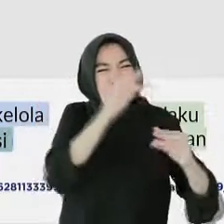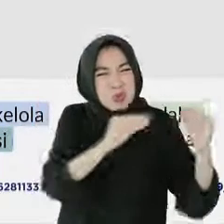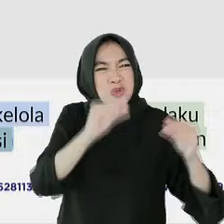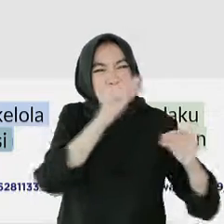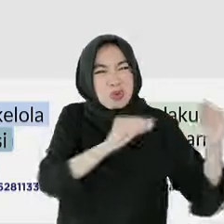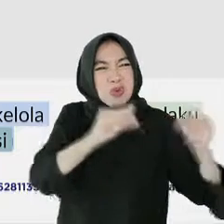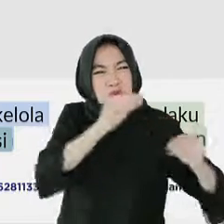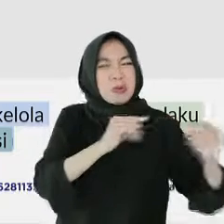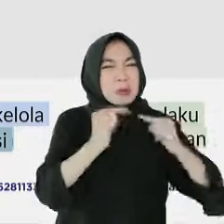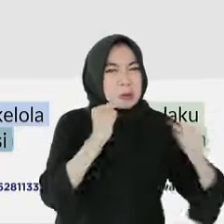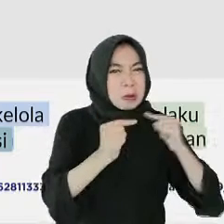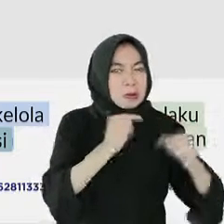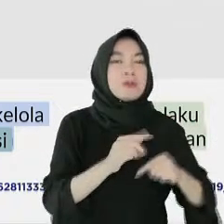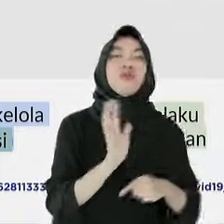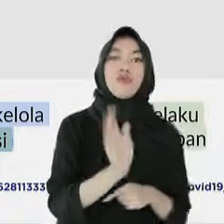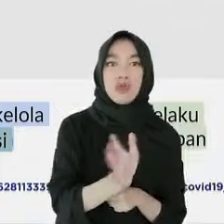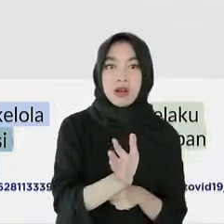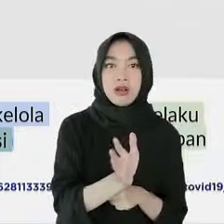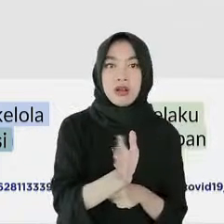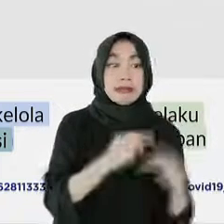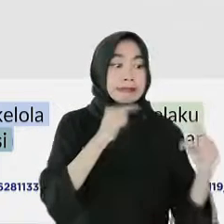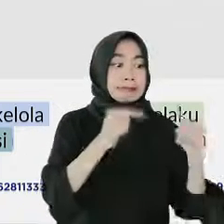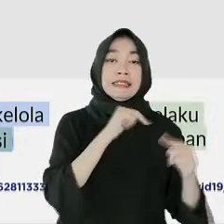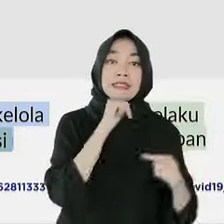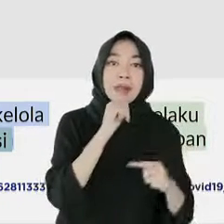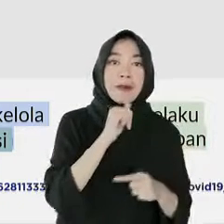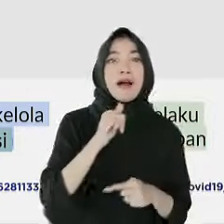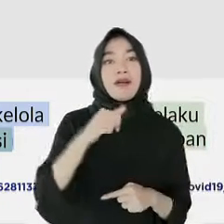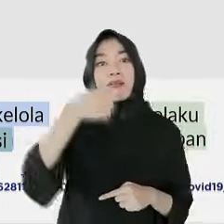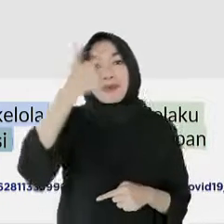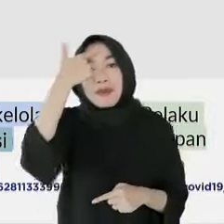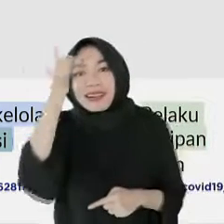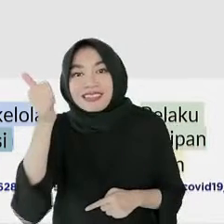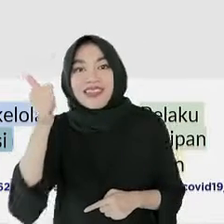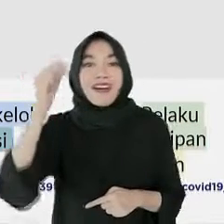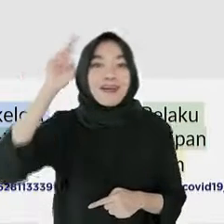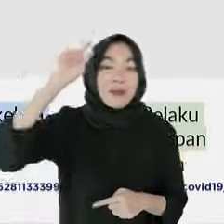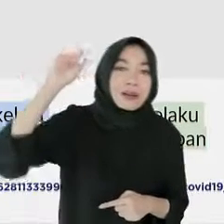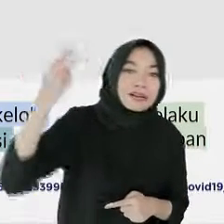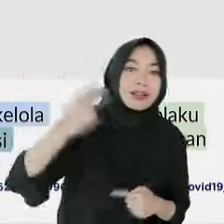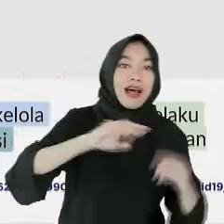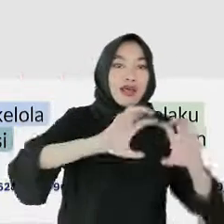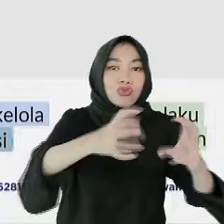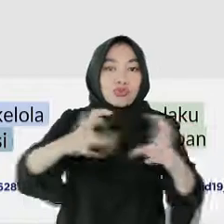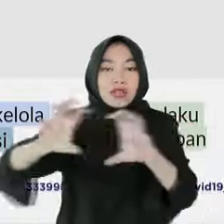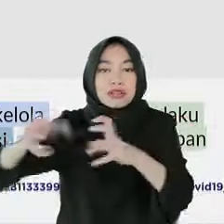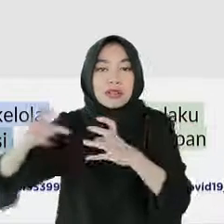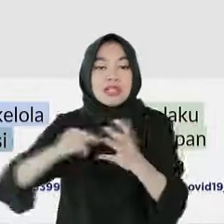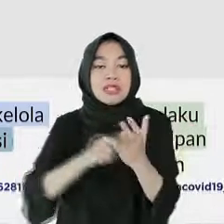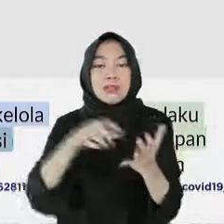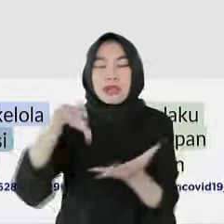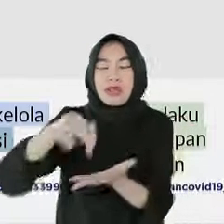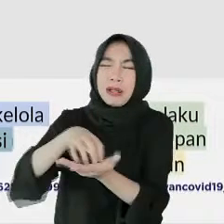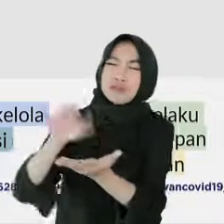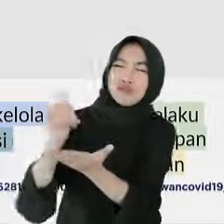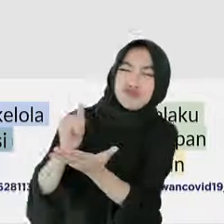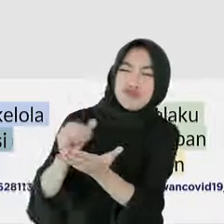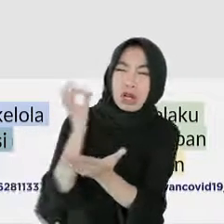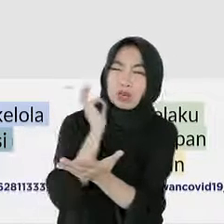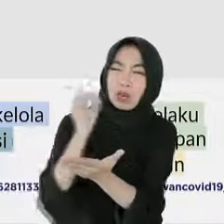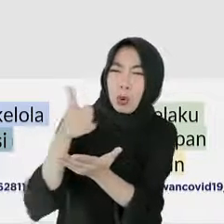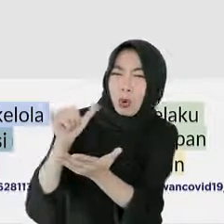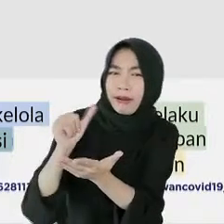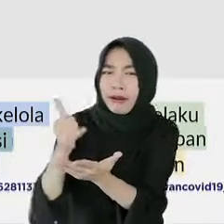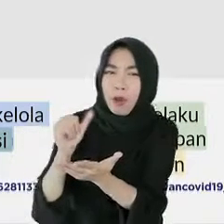pihak, tidak hanya pemerintah, namun juga para pakar, dan beragam asosiasi melalui penilaian risiko dan